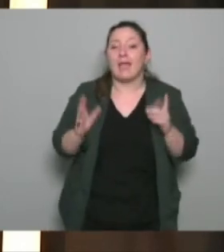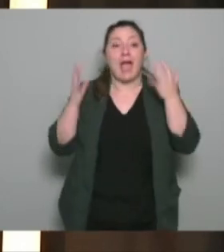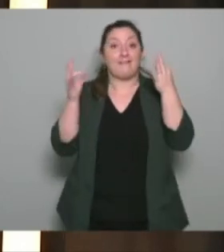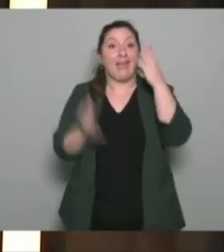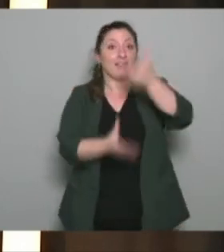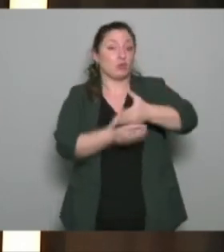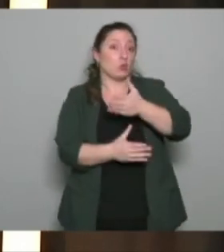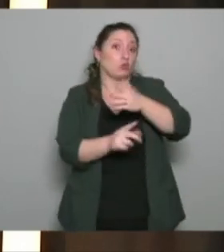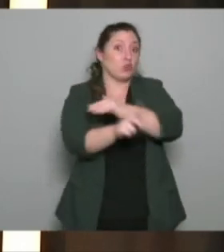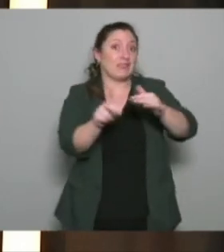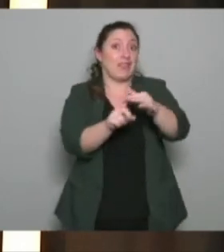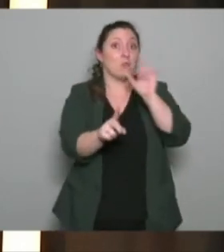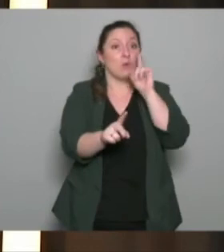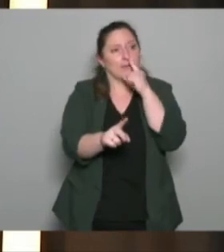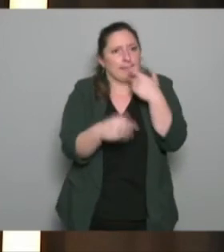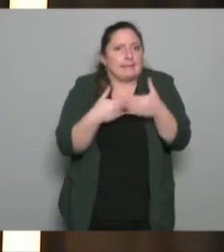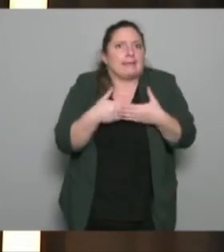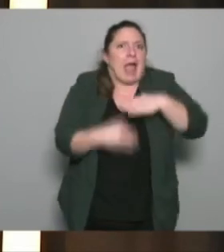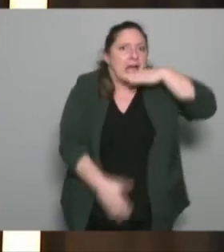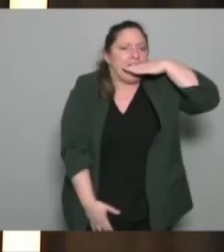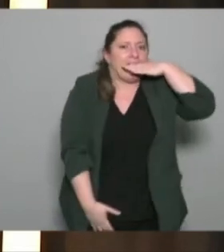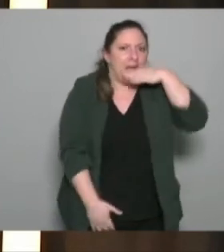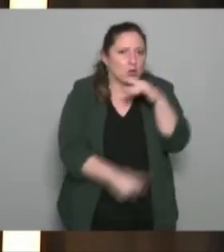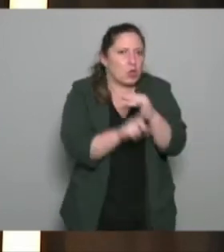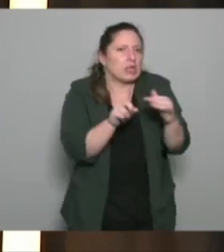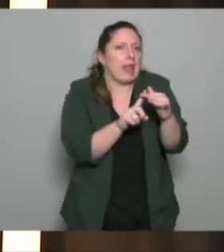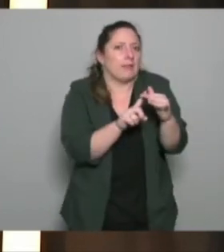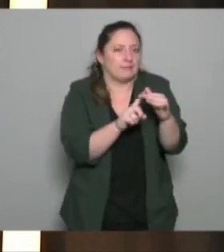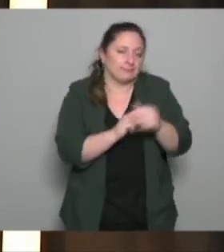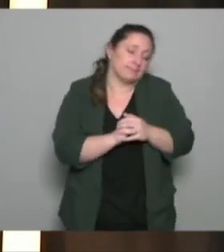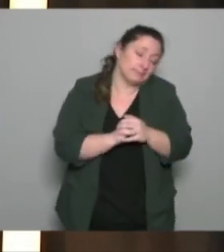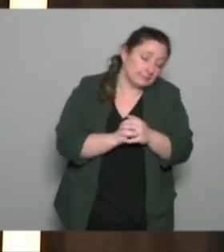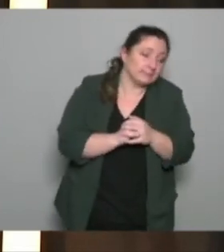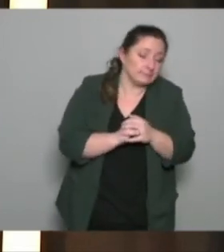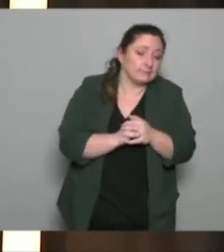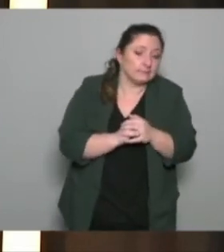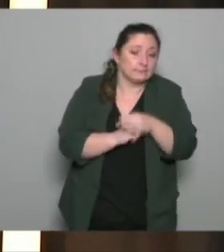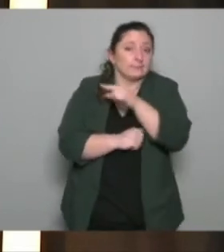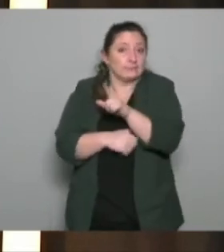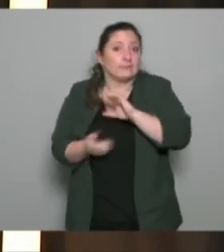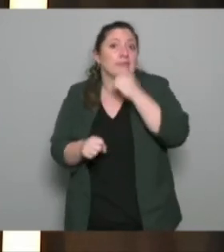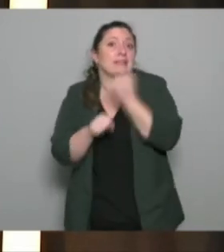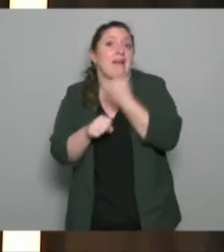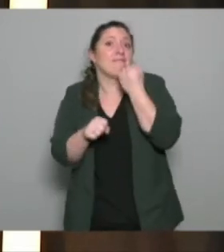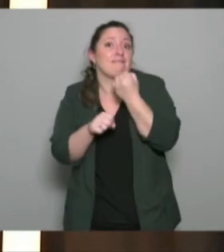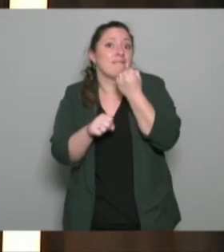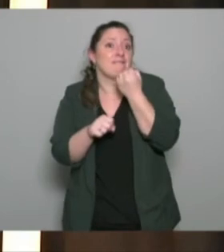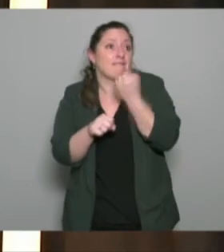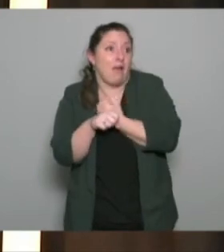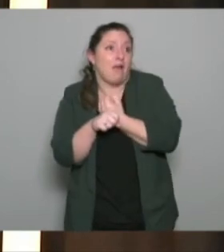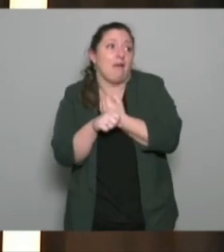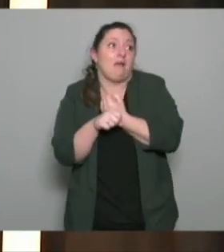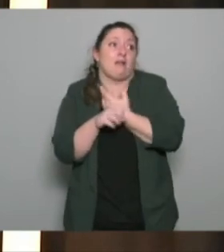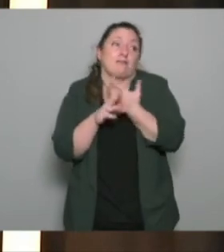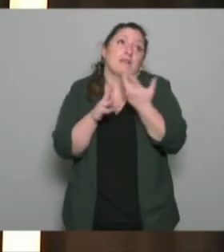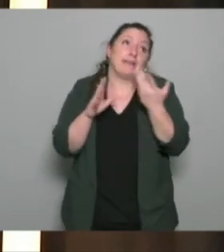en est on y est un peu quand même on y est un peu quand même ils travaillent beaucoup ils travaillent au sens travail social ils